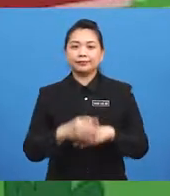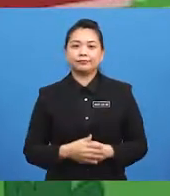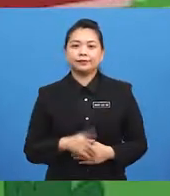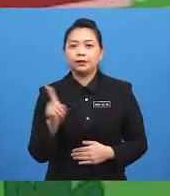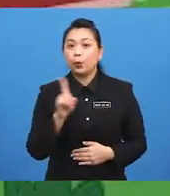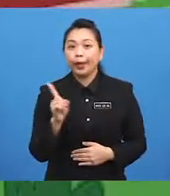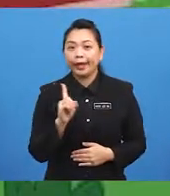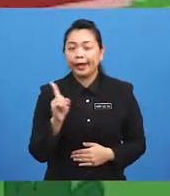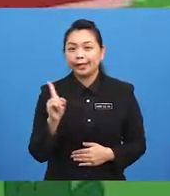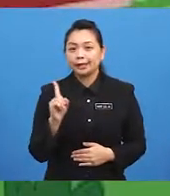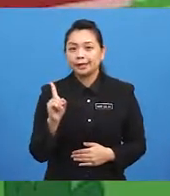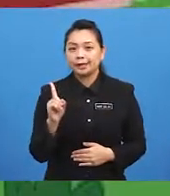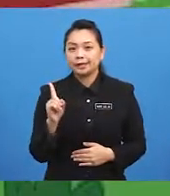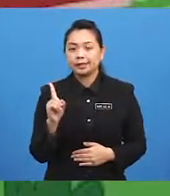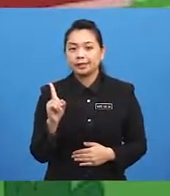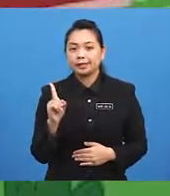Where is it, YOLO?